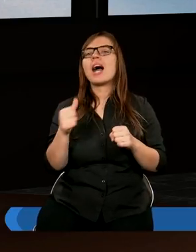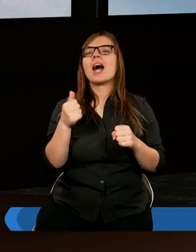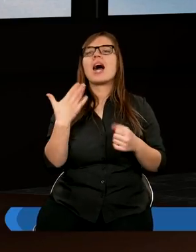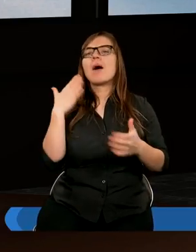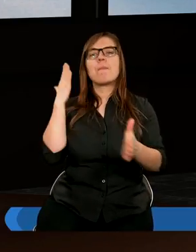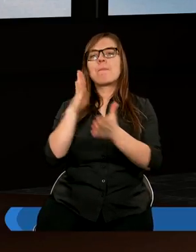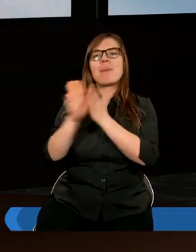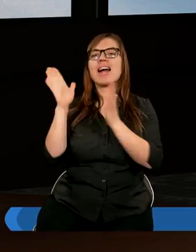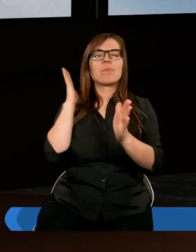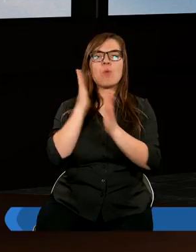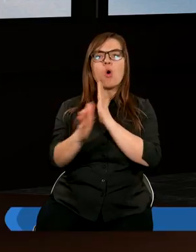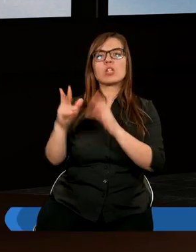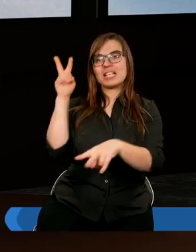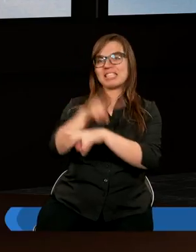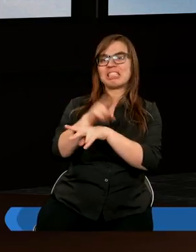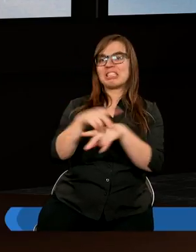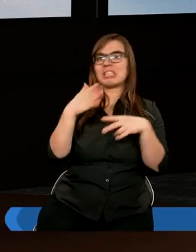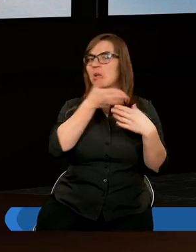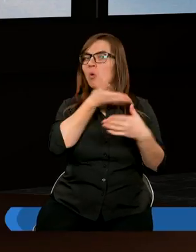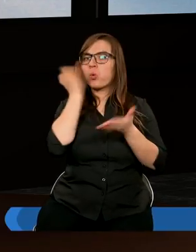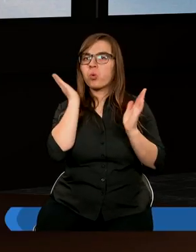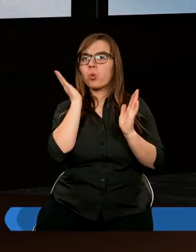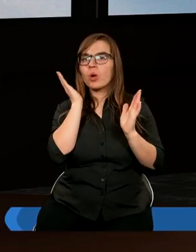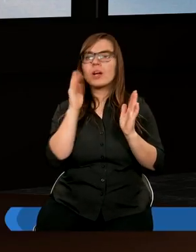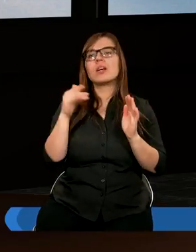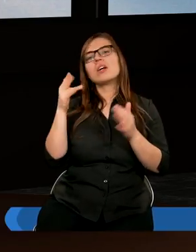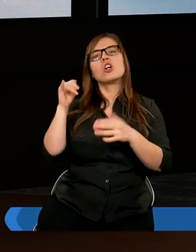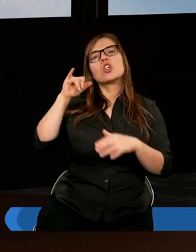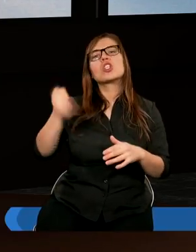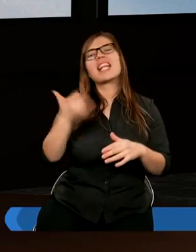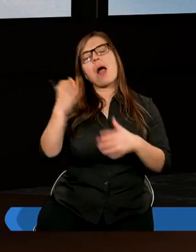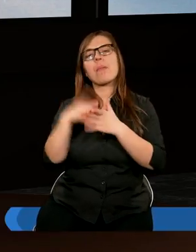bezpośrednich przełożonych, którzy by musieli ciągle